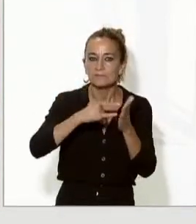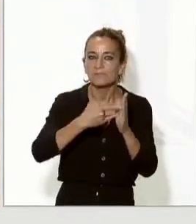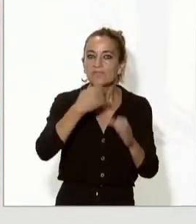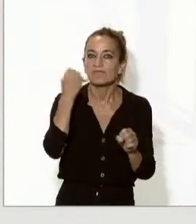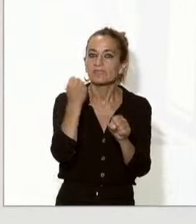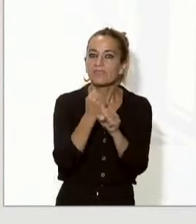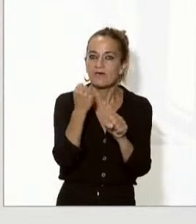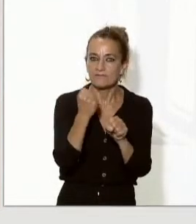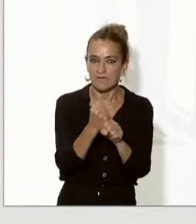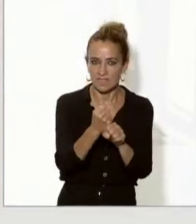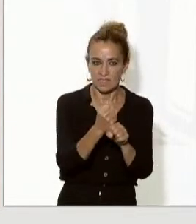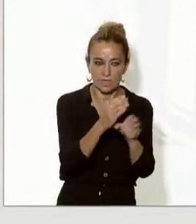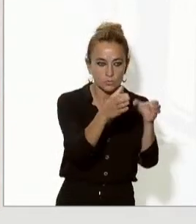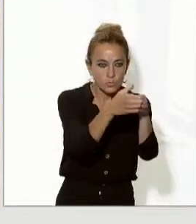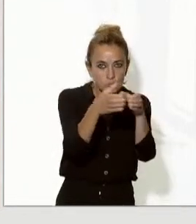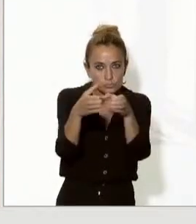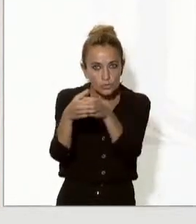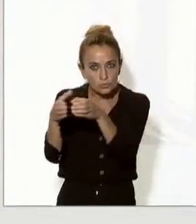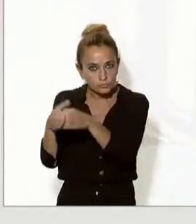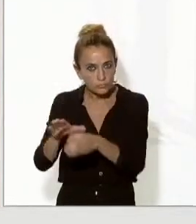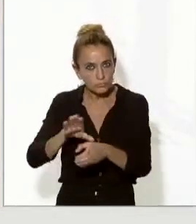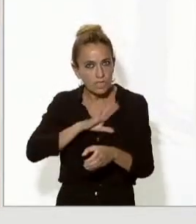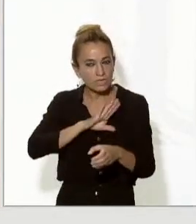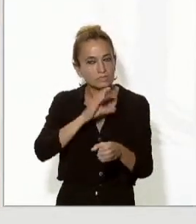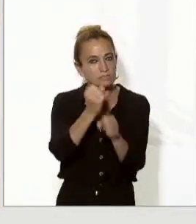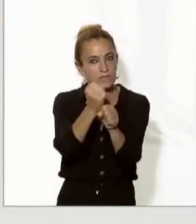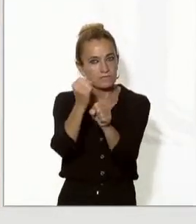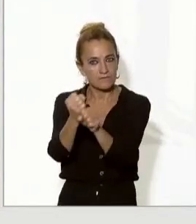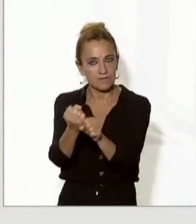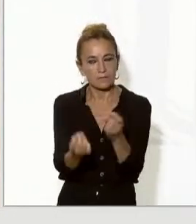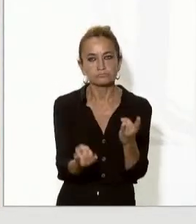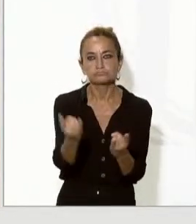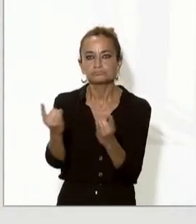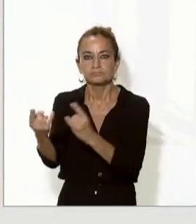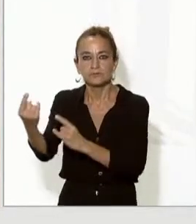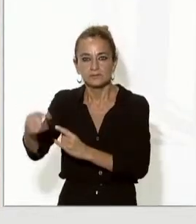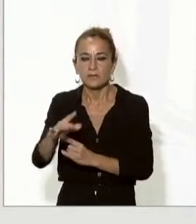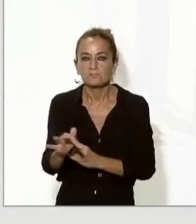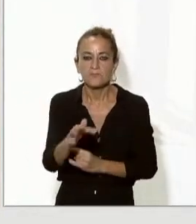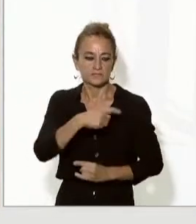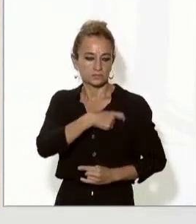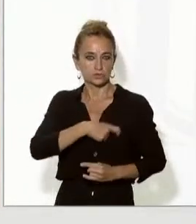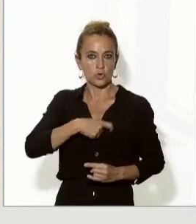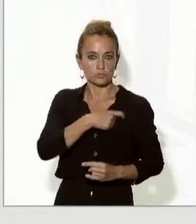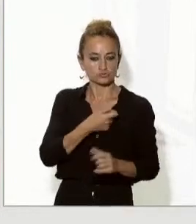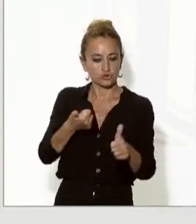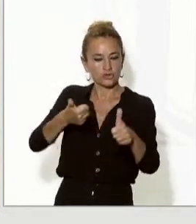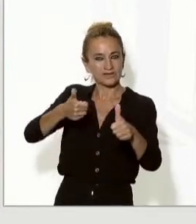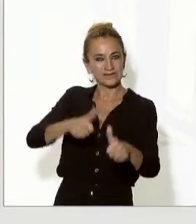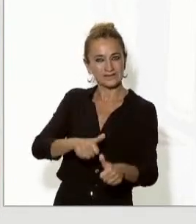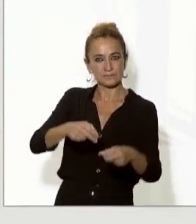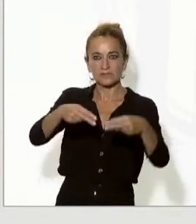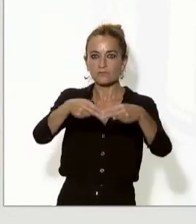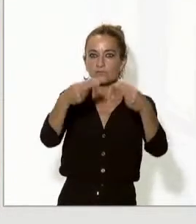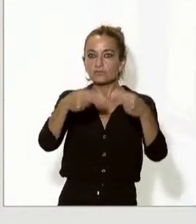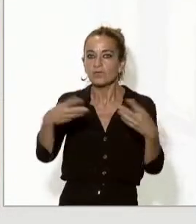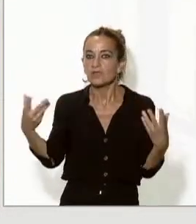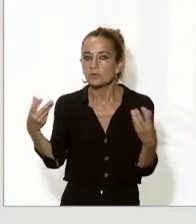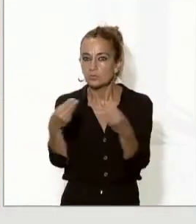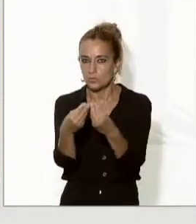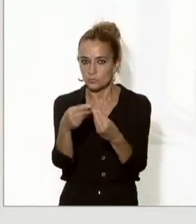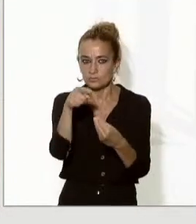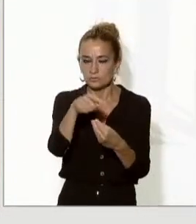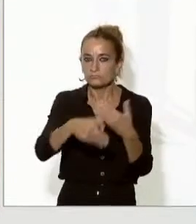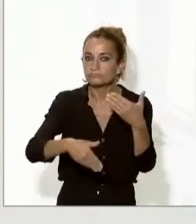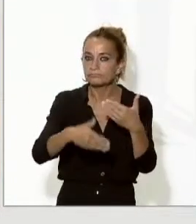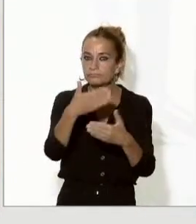els diferents grups i en aquests grups de treball i en aquesta comissió sobre reptes fronterers comuns que es començaran a